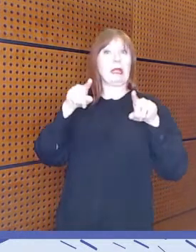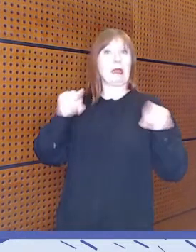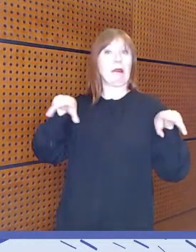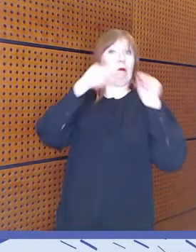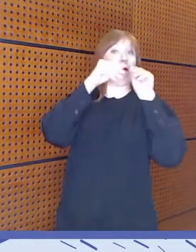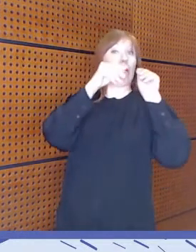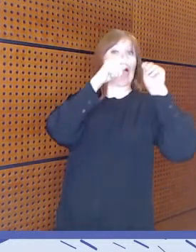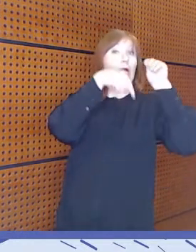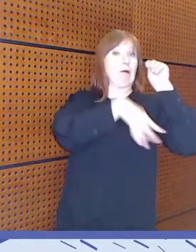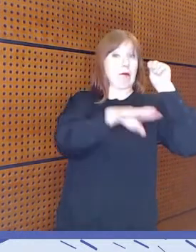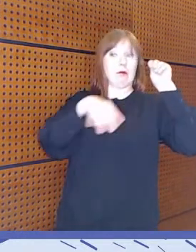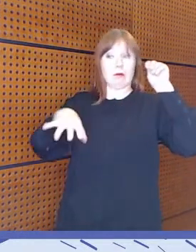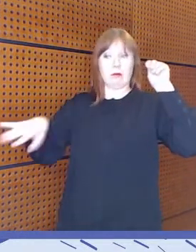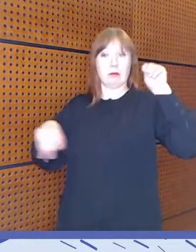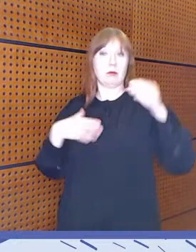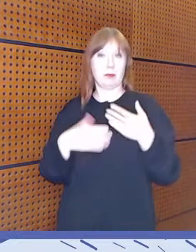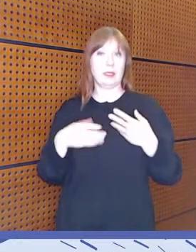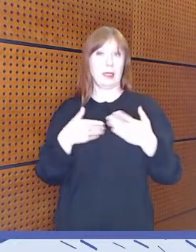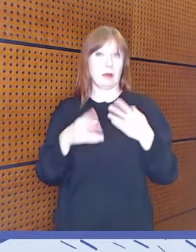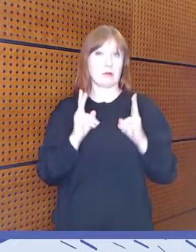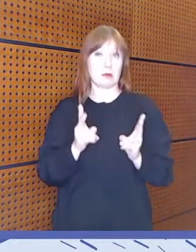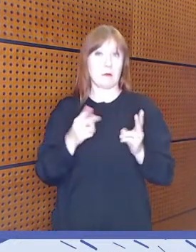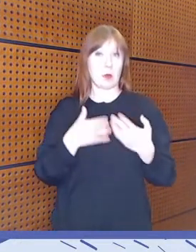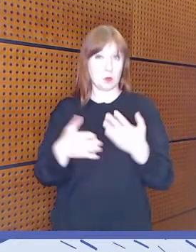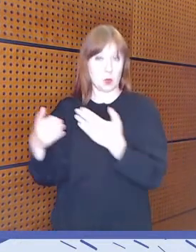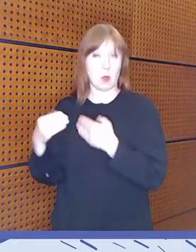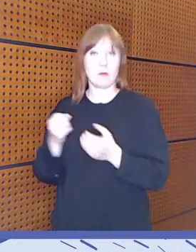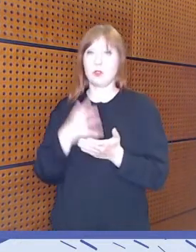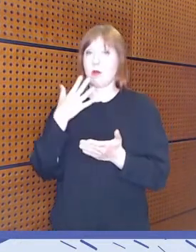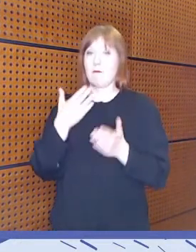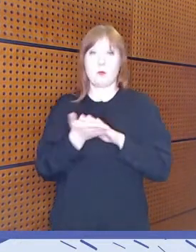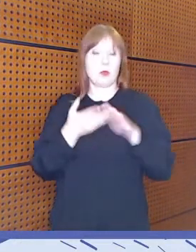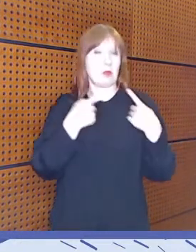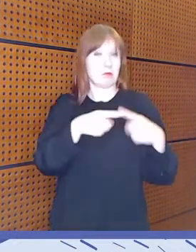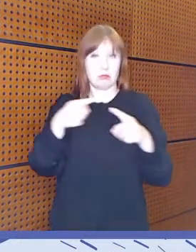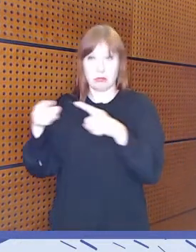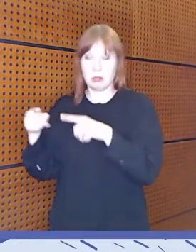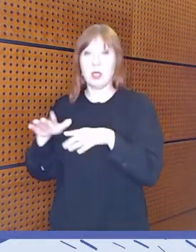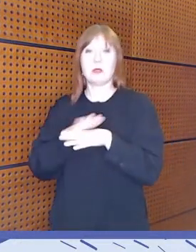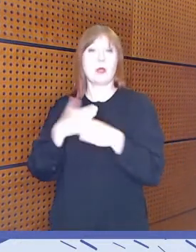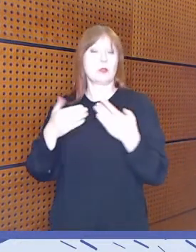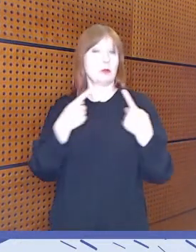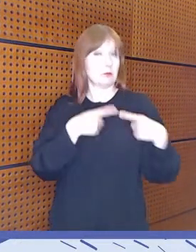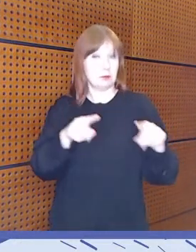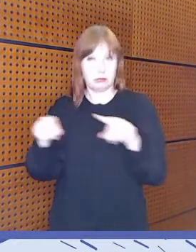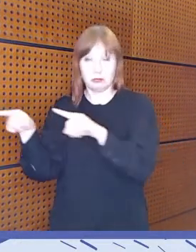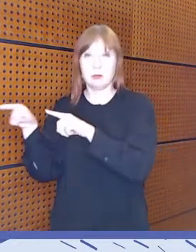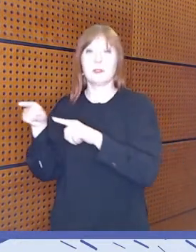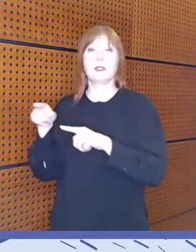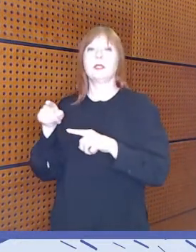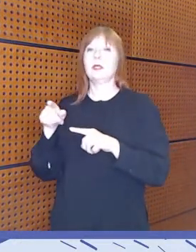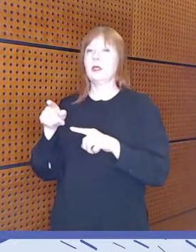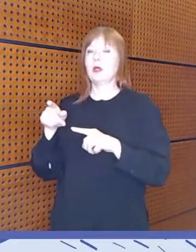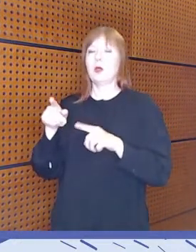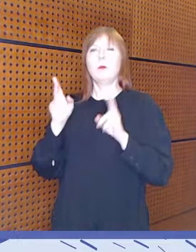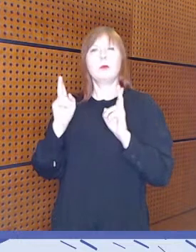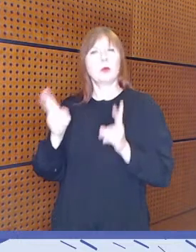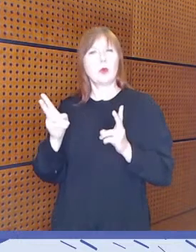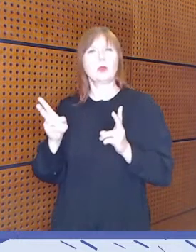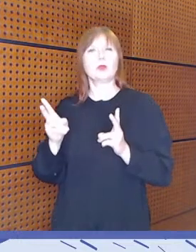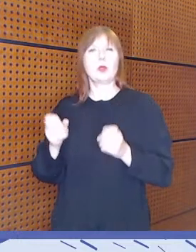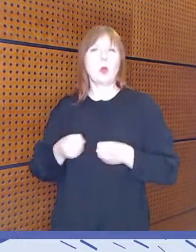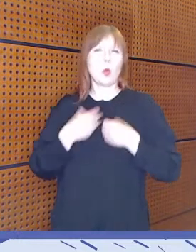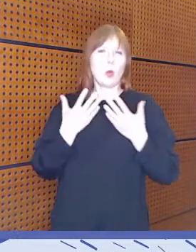organisaatiokohtaisia arvopohjia löytyy. Ihan se käytännön toimintakin on tosi erityyppistä. Siellä painottuu hyvin eri tavalla luova